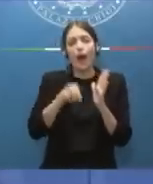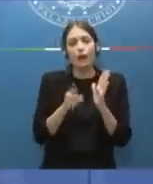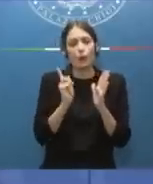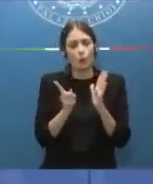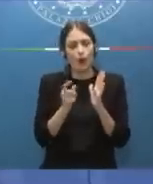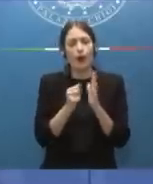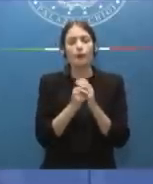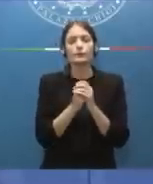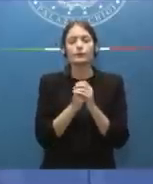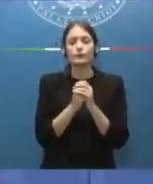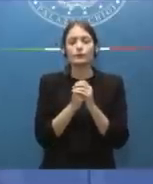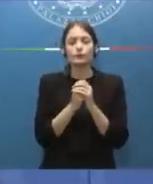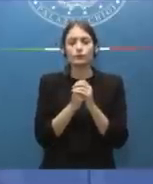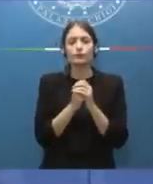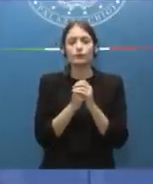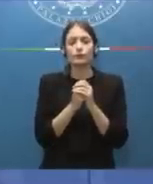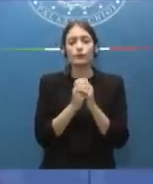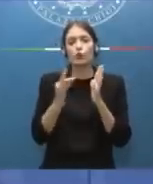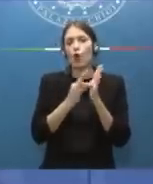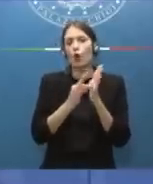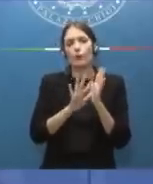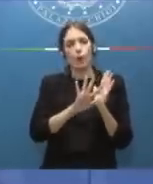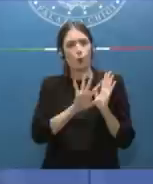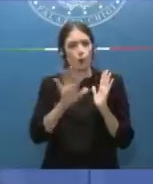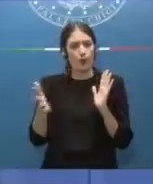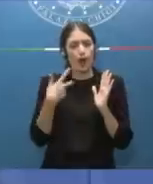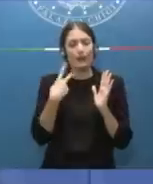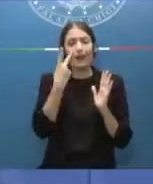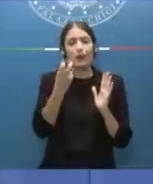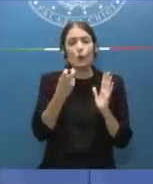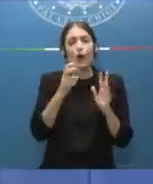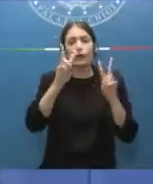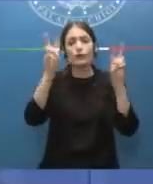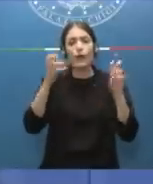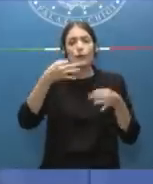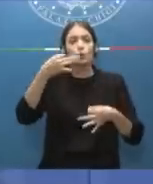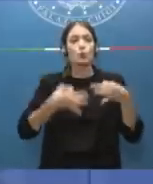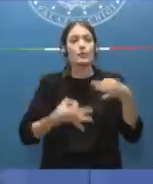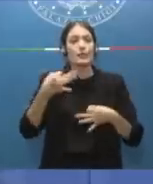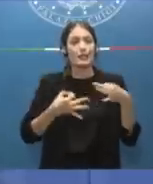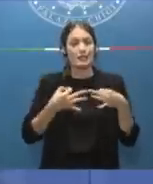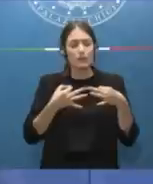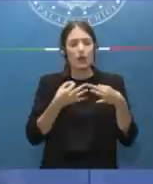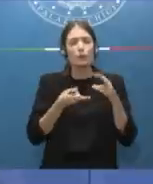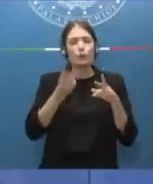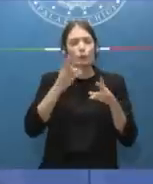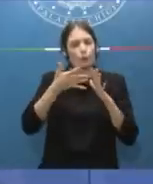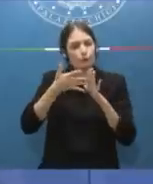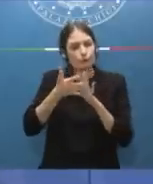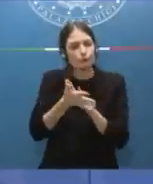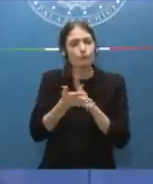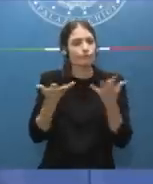'altra norma che riguarda il tema della giustizia e che riguarda nello specifico la